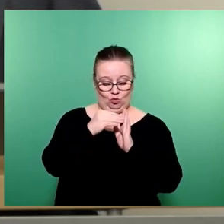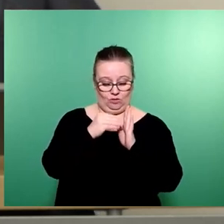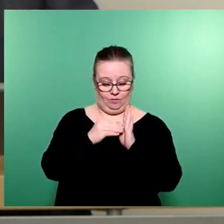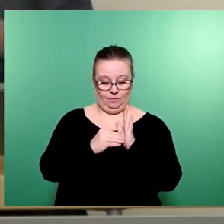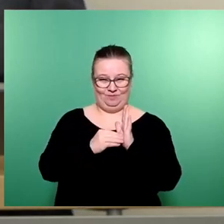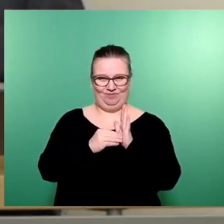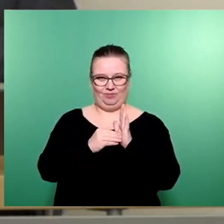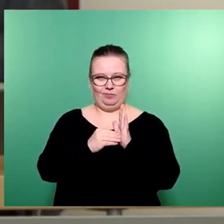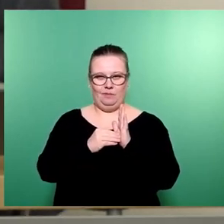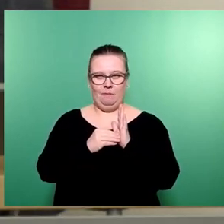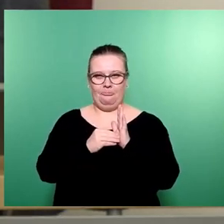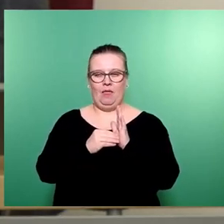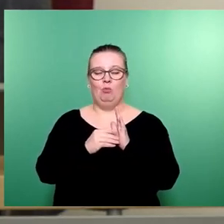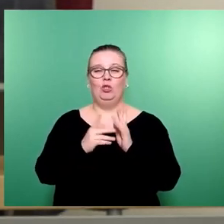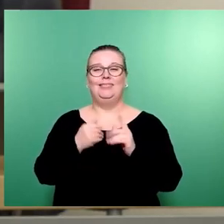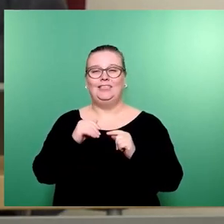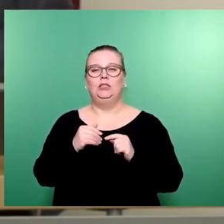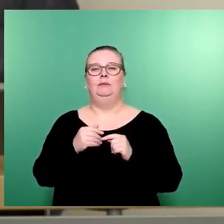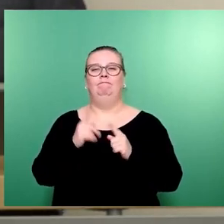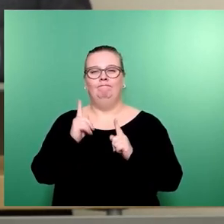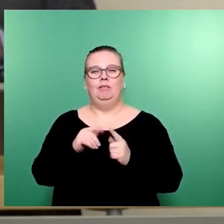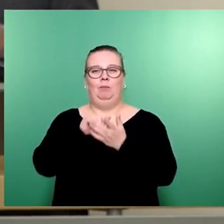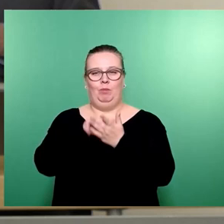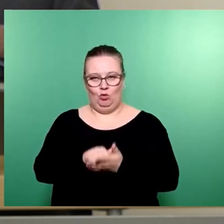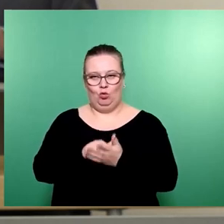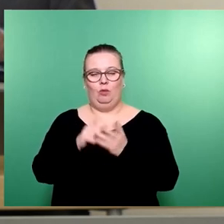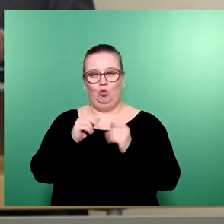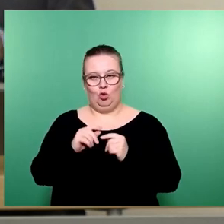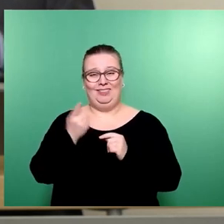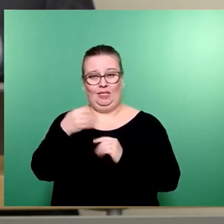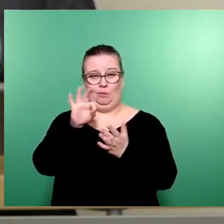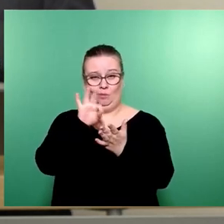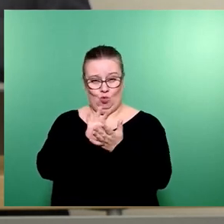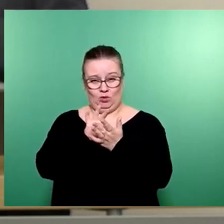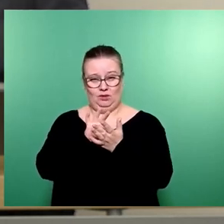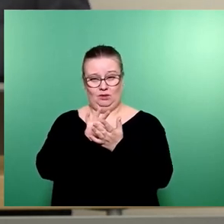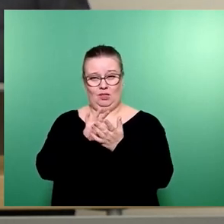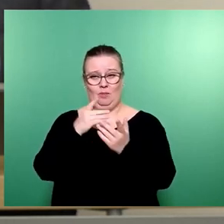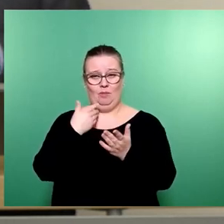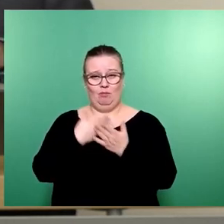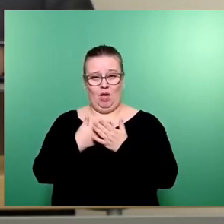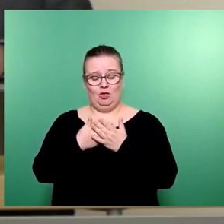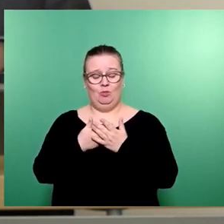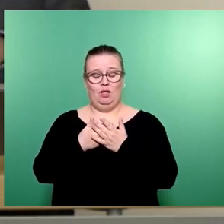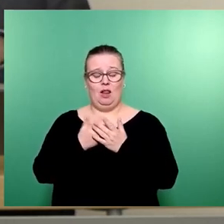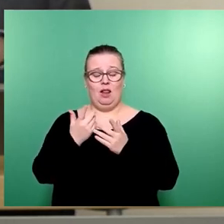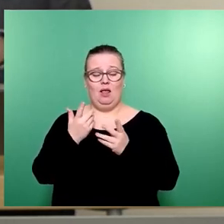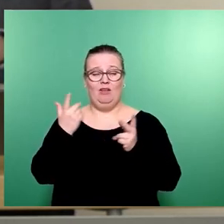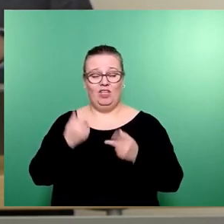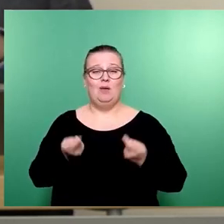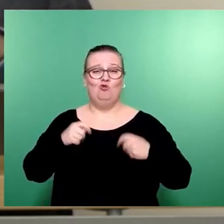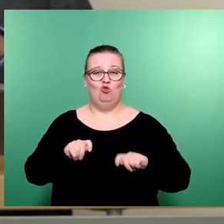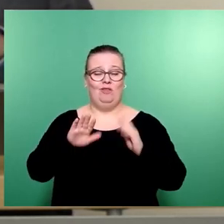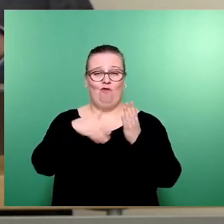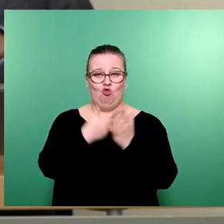nicht abgeführt. Ich will es explizit betonen, wir würden jetzt über diesen Punkt, was jetzt der Beschlussvorschlag